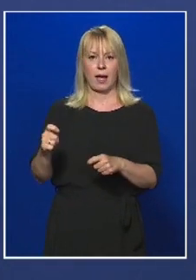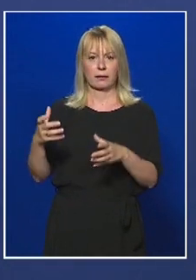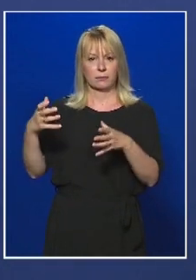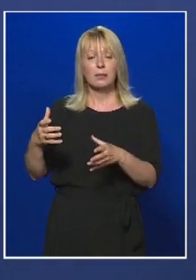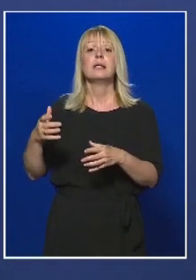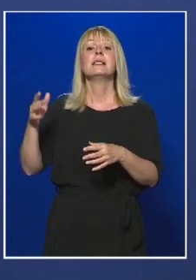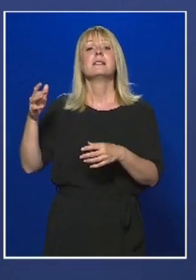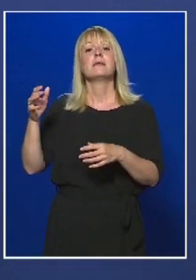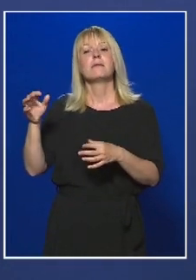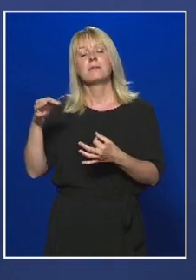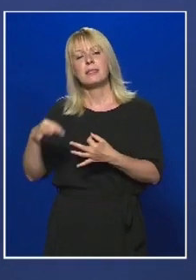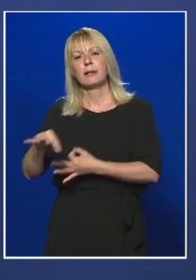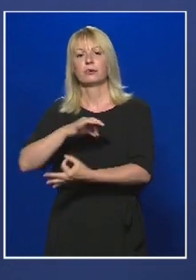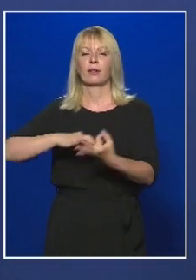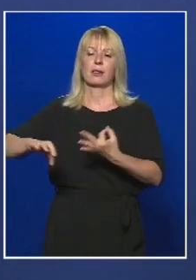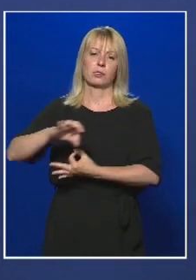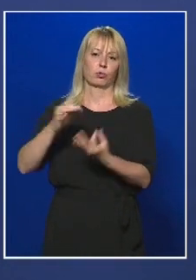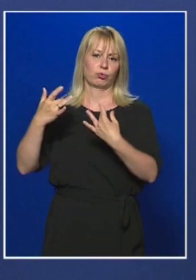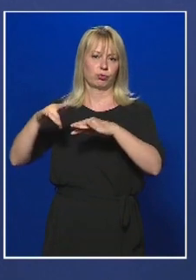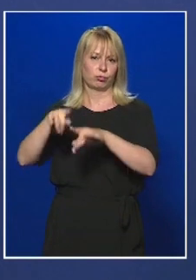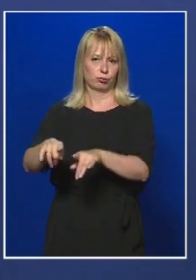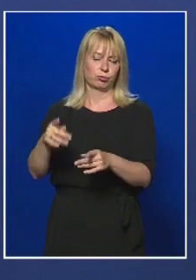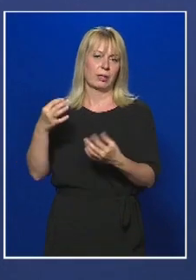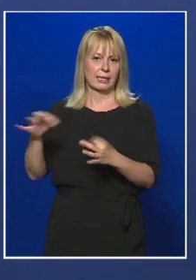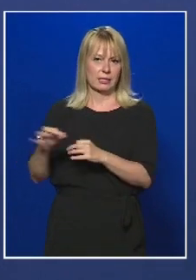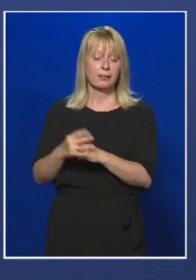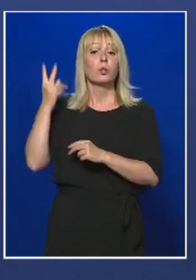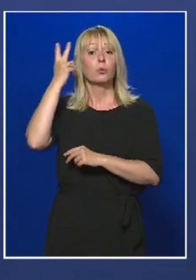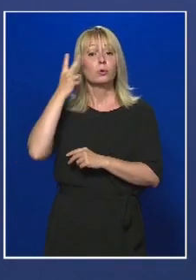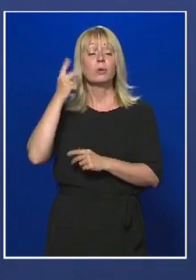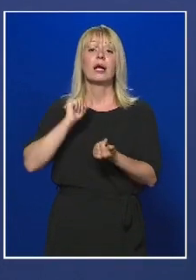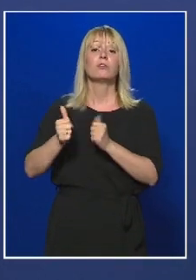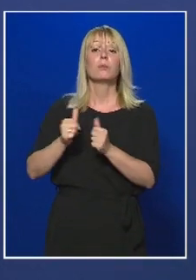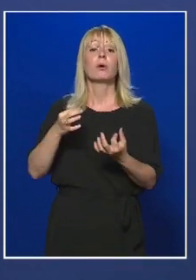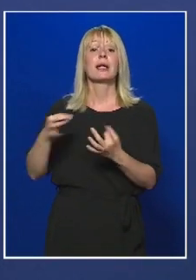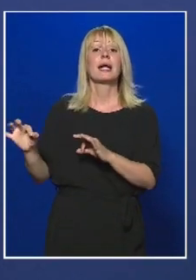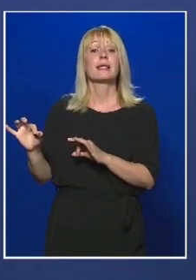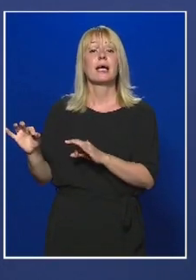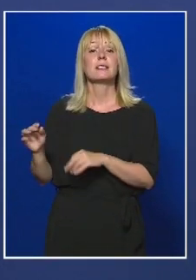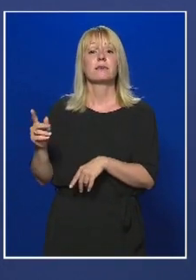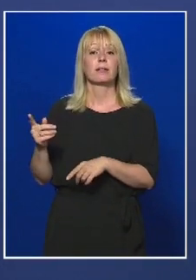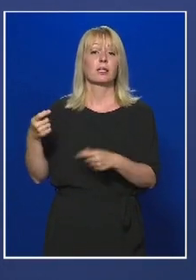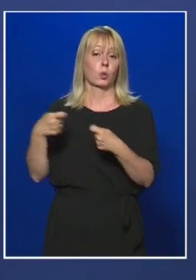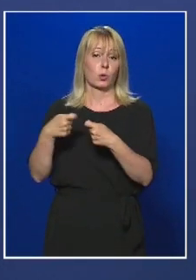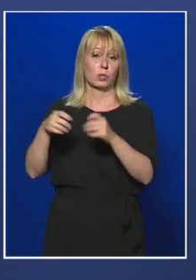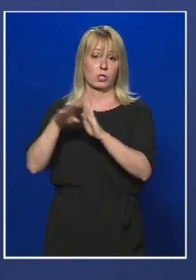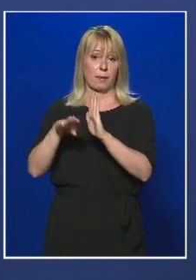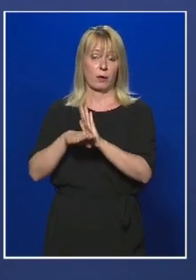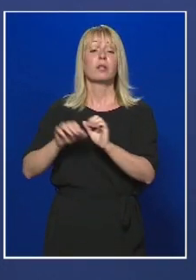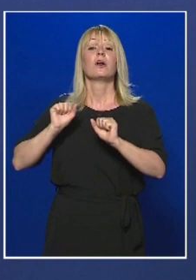táncos rendezvény helyszínén. A kulturális és sportrendezvények látogatására vonatkozó közös szabályokat, a